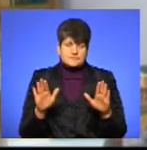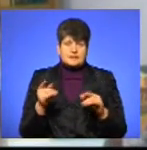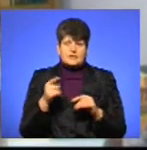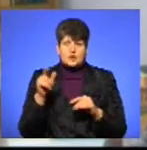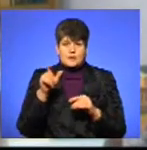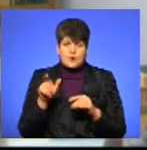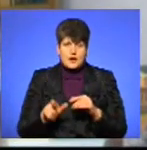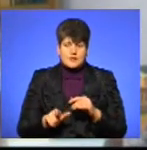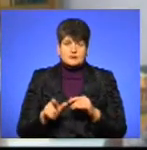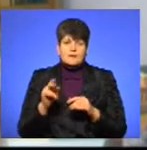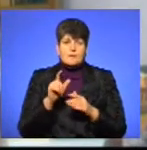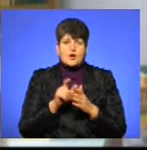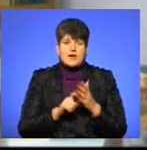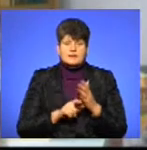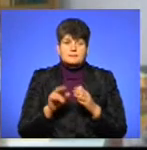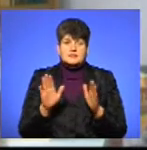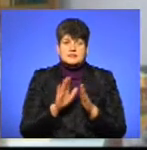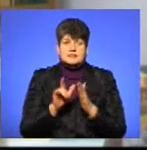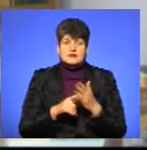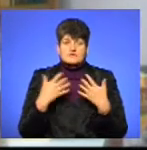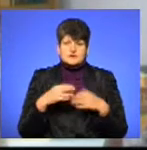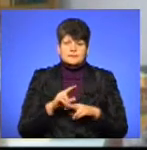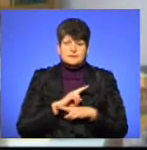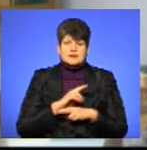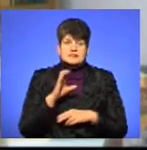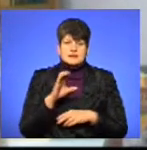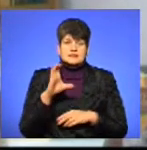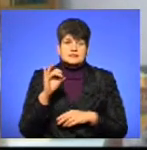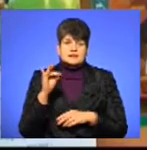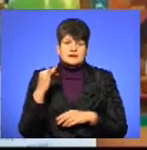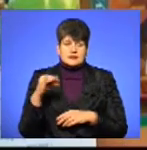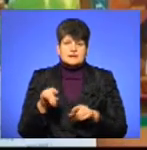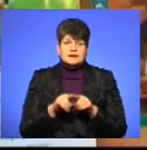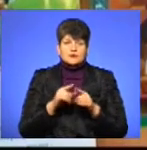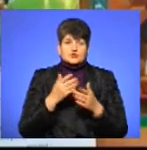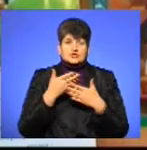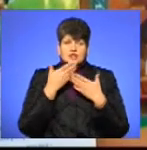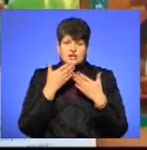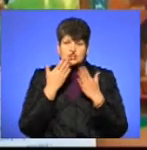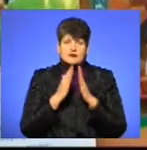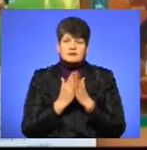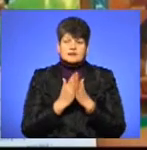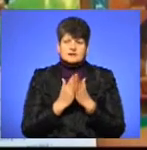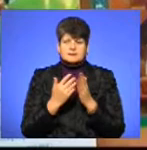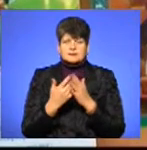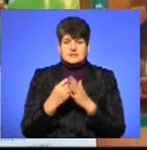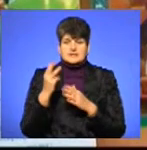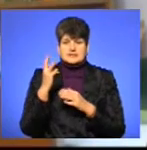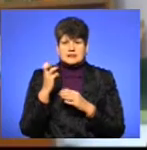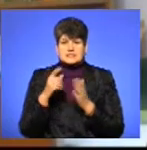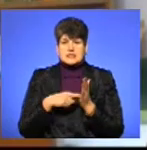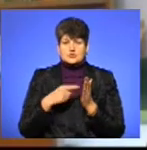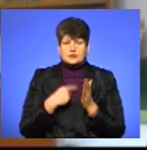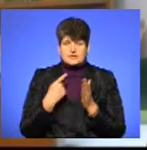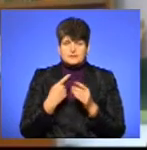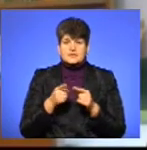поет, пісняр, на жаль, вже покійний Сергій Сірий теж начитав книжку близько 300 сторінок.